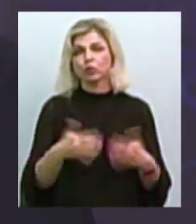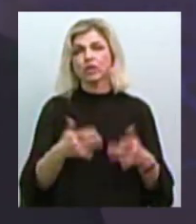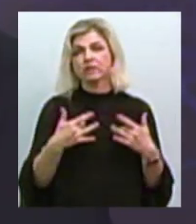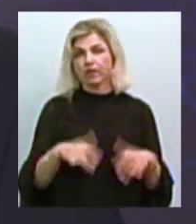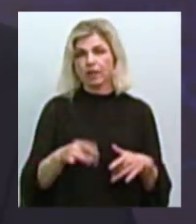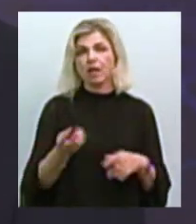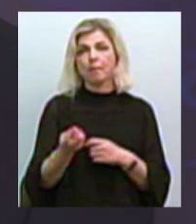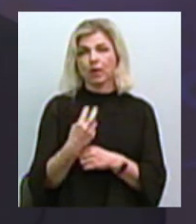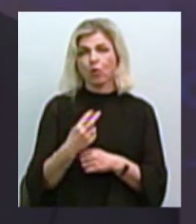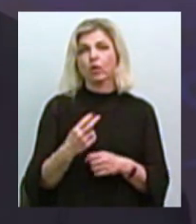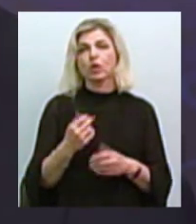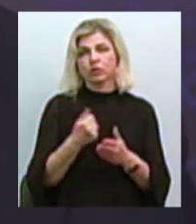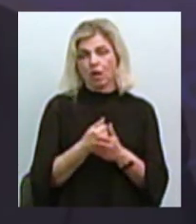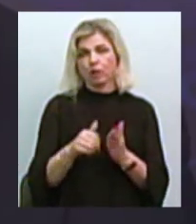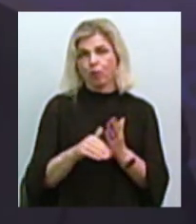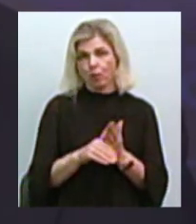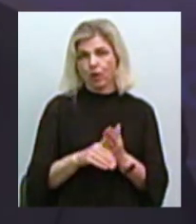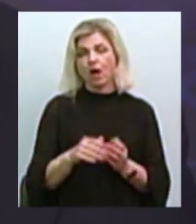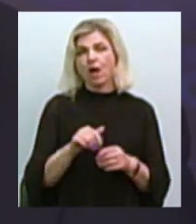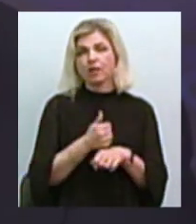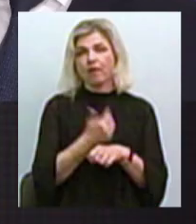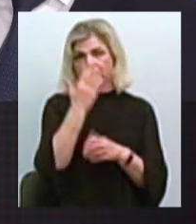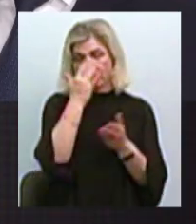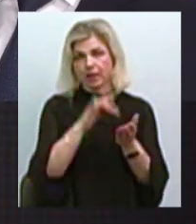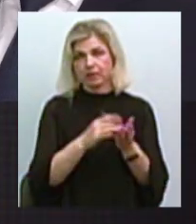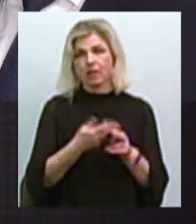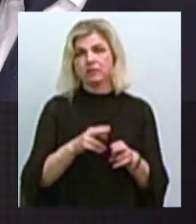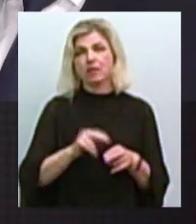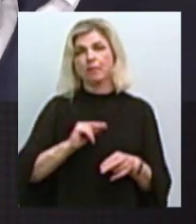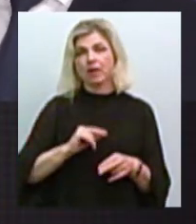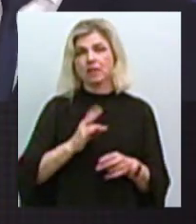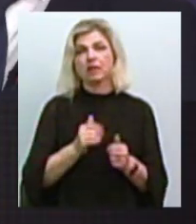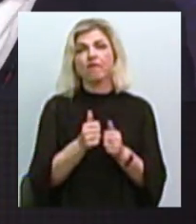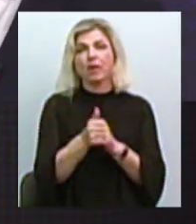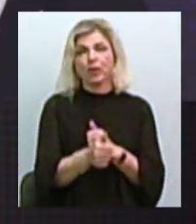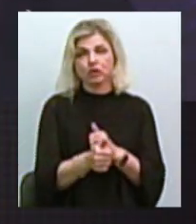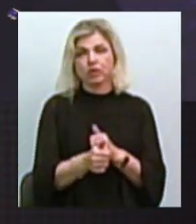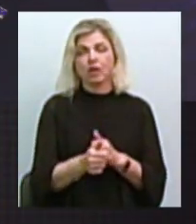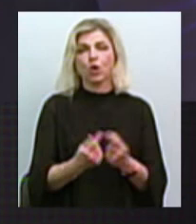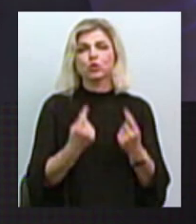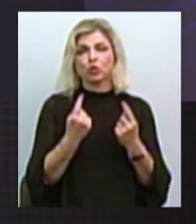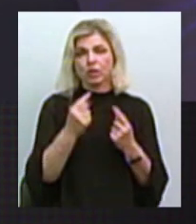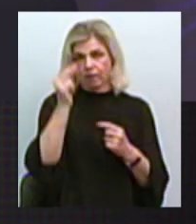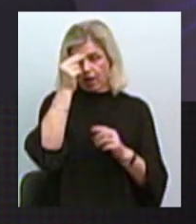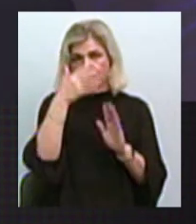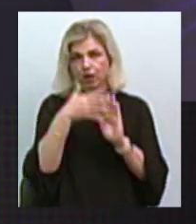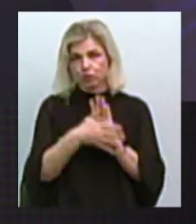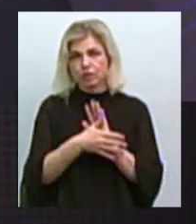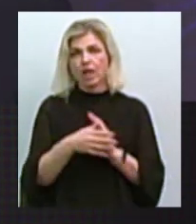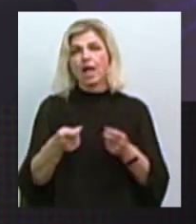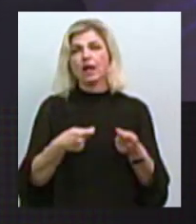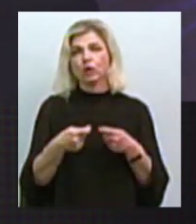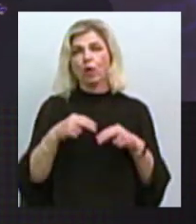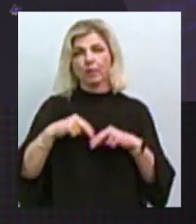приходять, і звертаються до нас за допомогою. Основна наша мета сьогодні – це працювати на випередження, тобто суттєво аналізувати тенденцію ринку